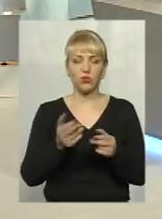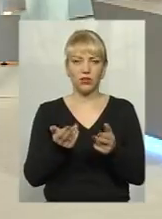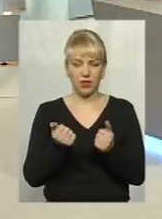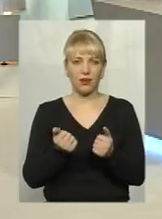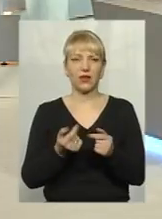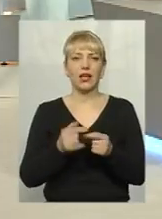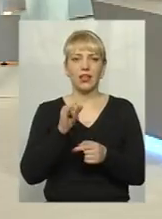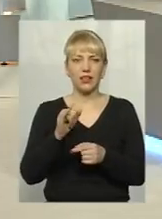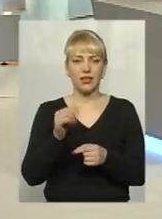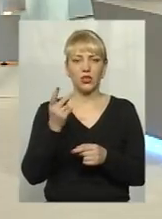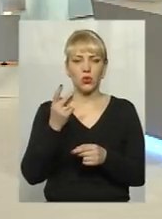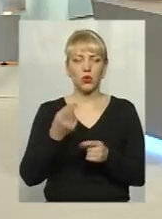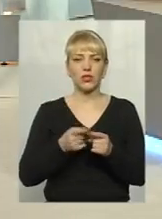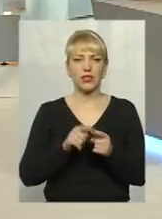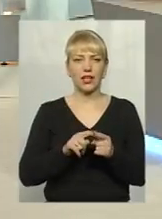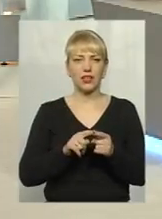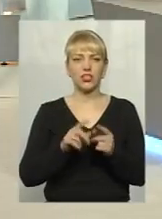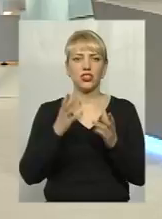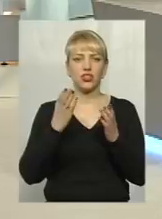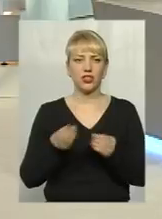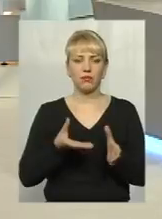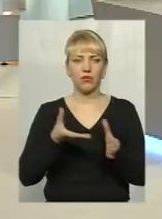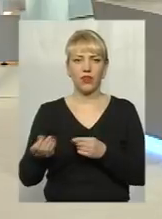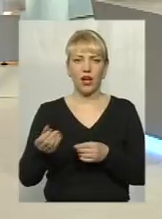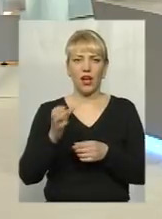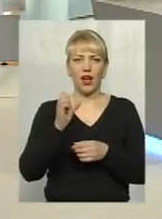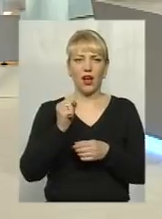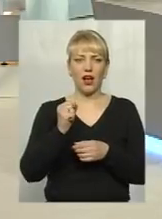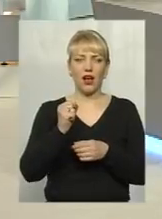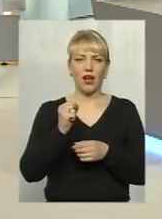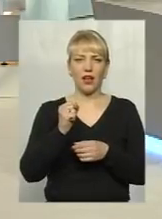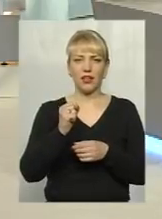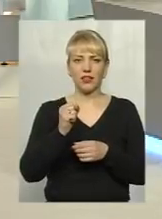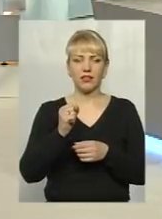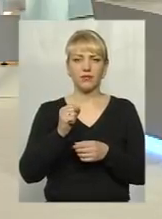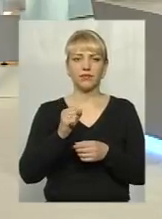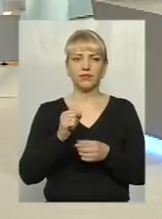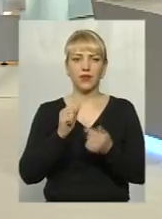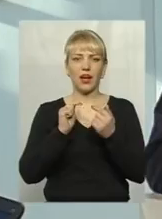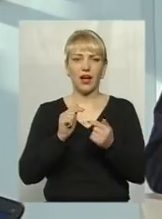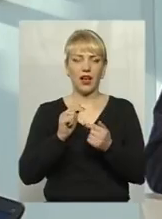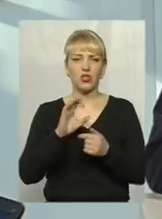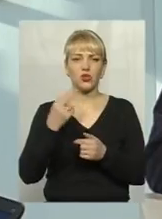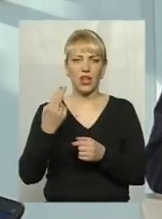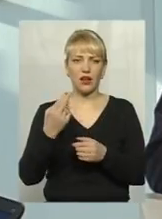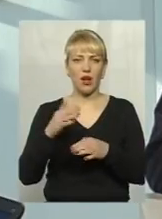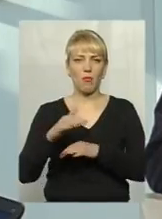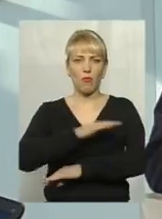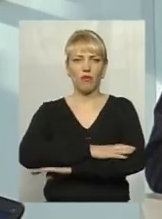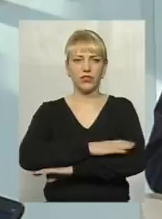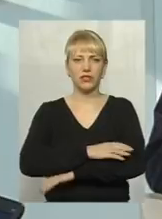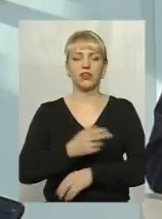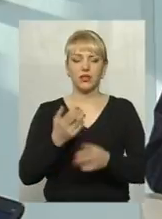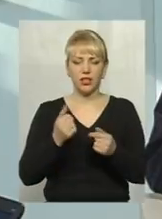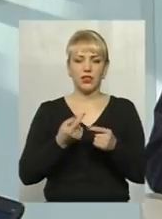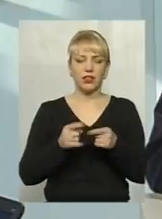я так розумію, спровоковано це ще й асоціальне оповідіння. Саме така категорія громадян, з ними постійно